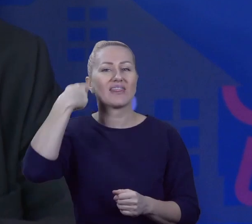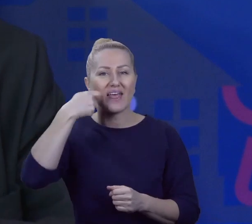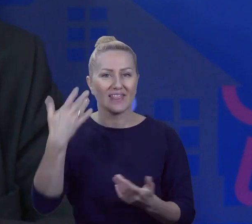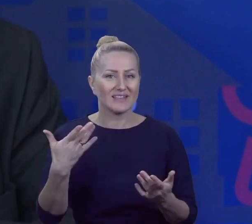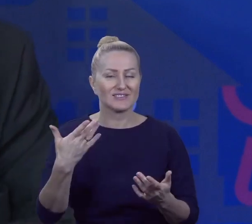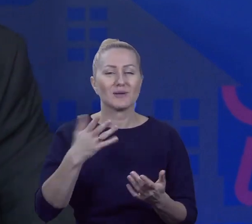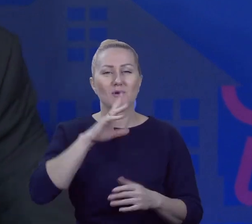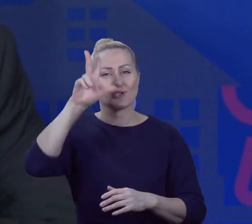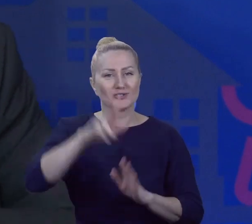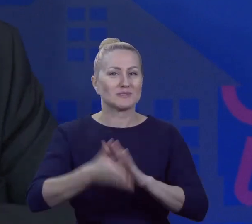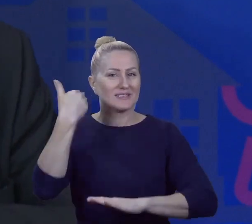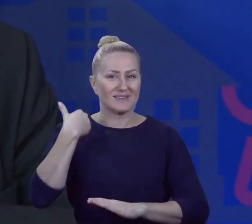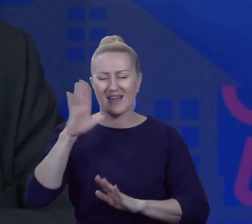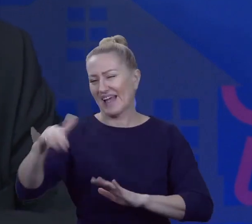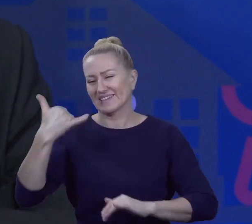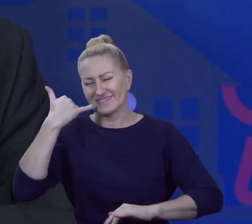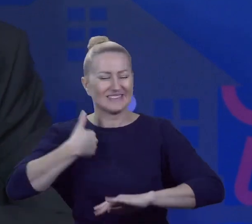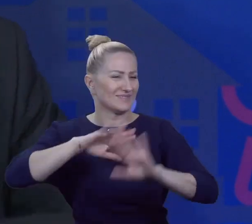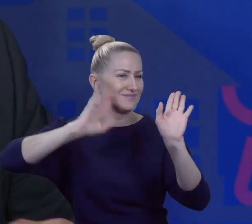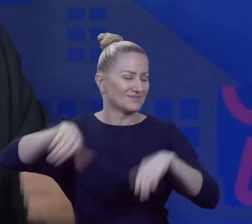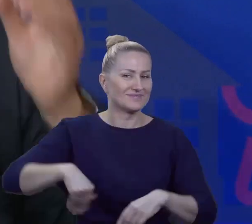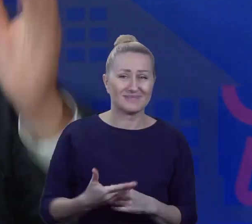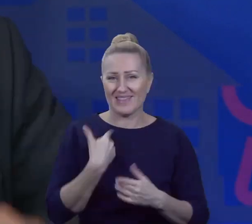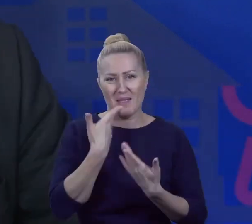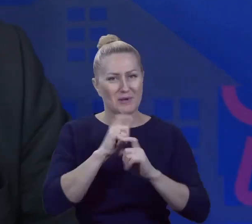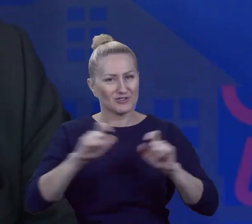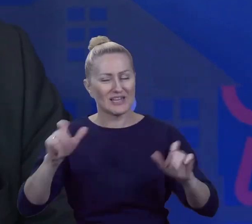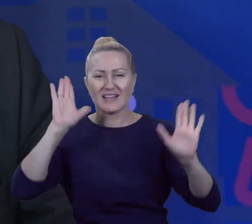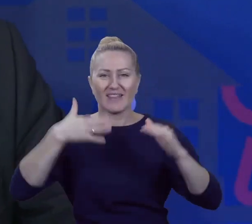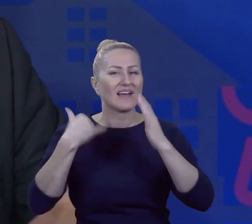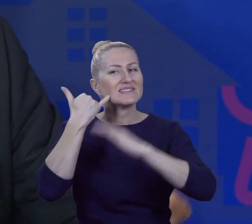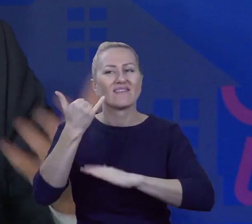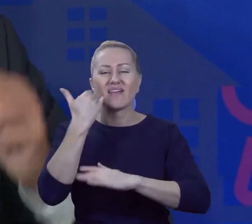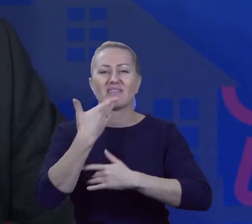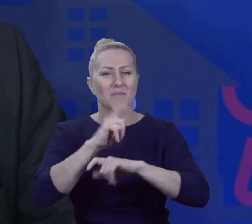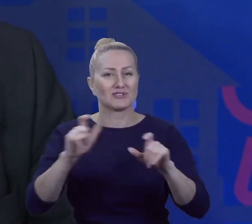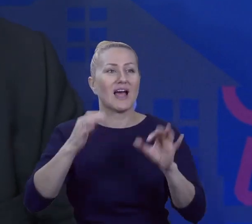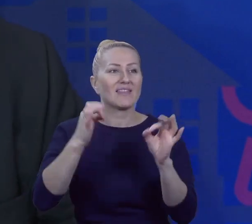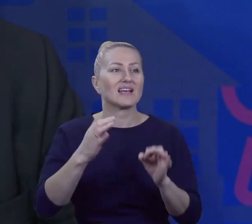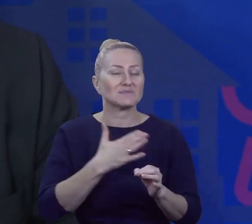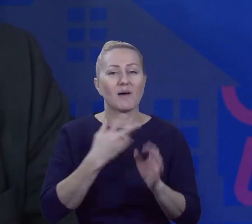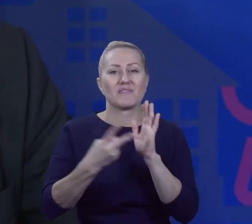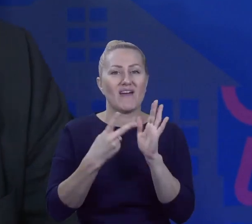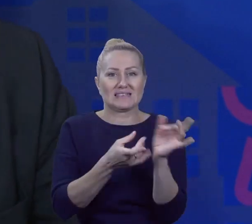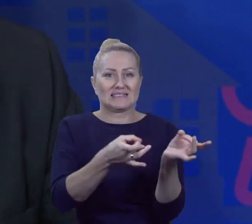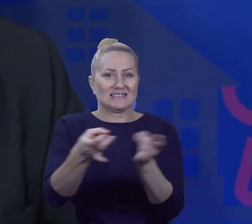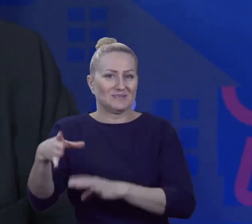trzy miesiące temu w ogóle telefonu nie odebrałem, bo nie miałem czasu nawet na odebranie telefonu. A teraz mam dwa razy pod rząd.